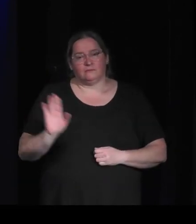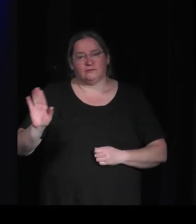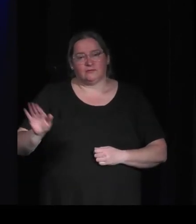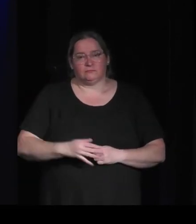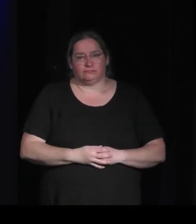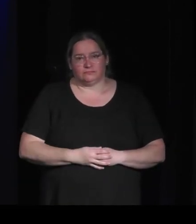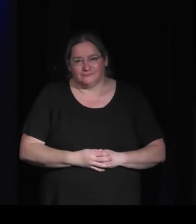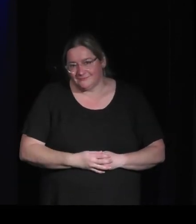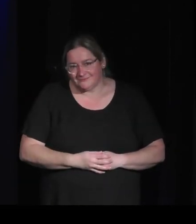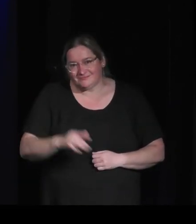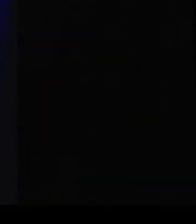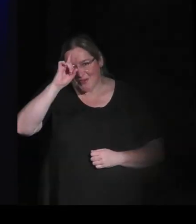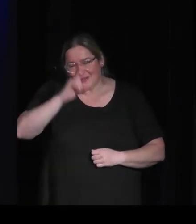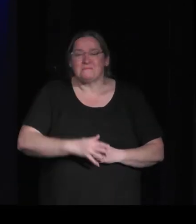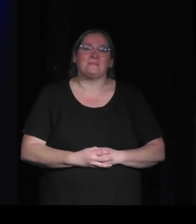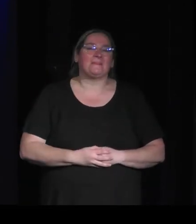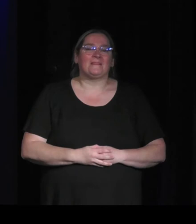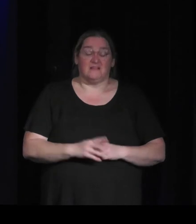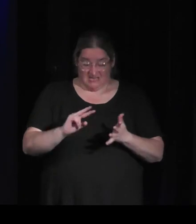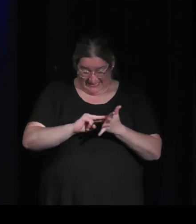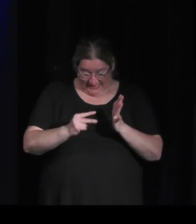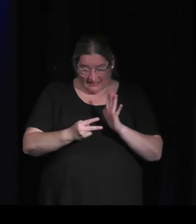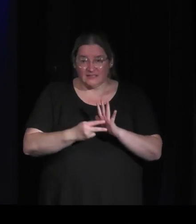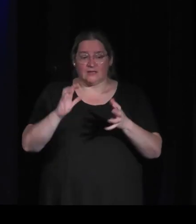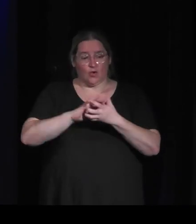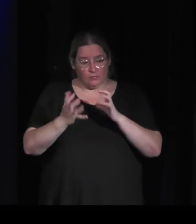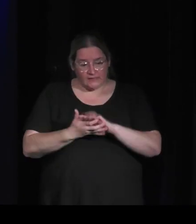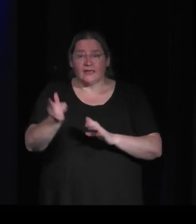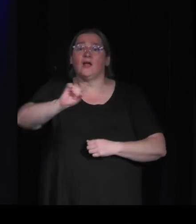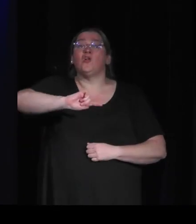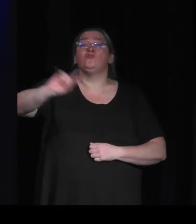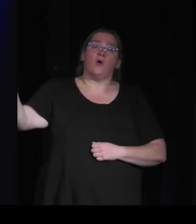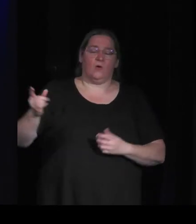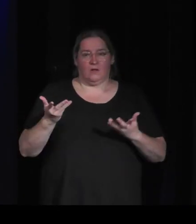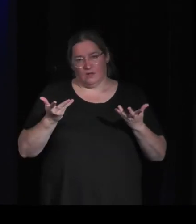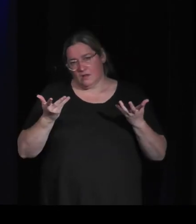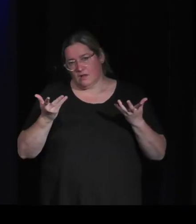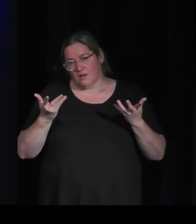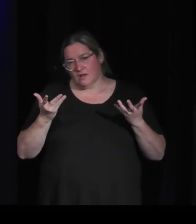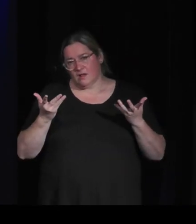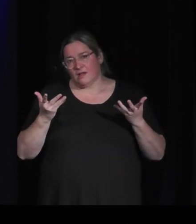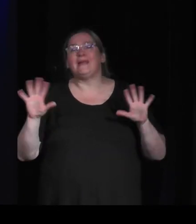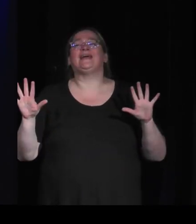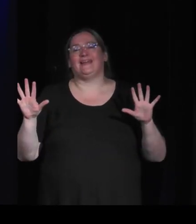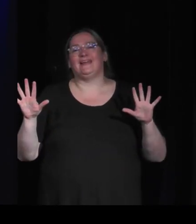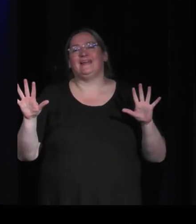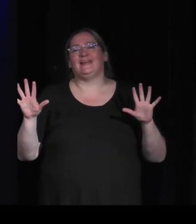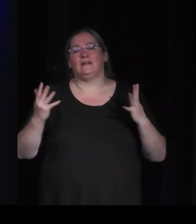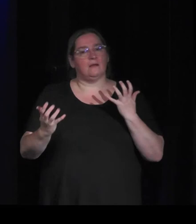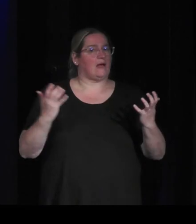parce que encore une fois c'est pas une technique qui est compliquée ce qui fait la différence par rapport à la technique c'est la peinture